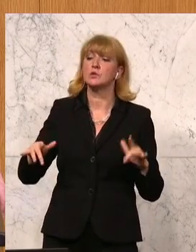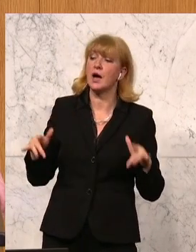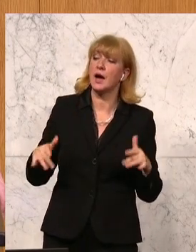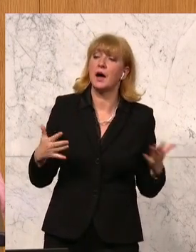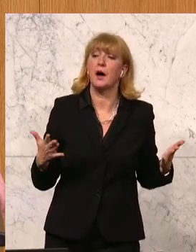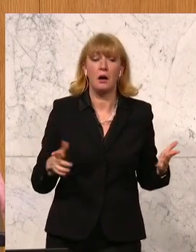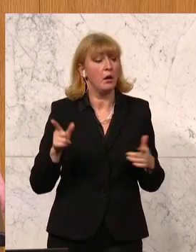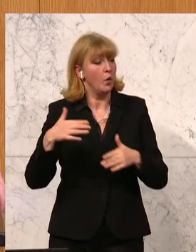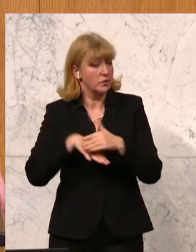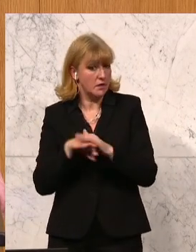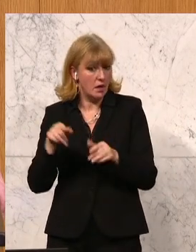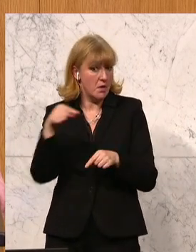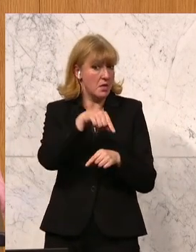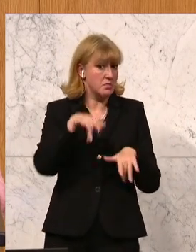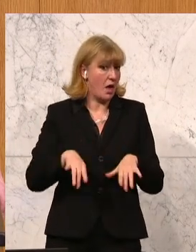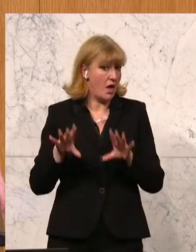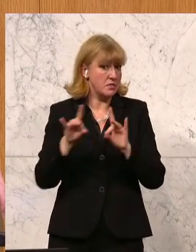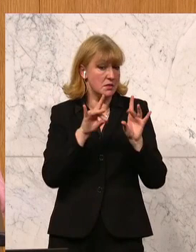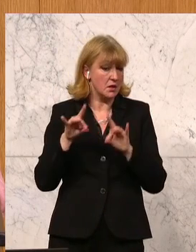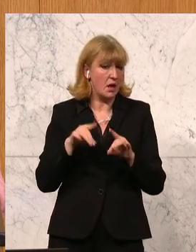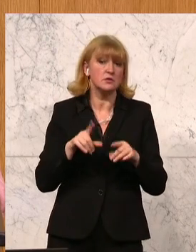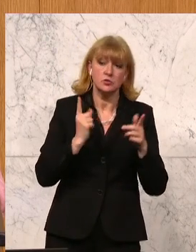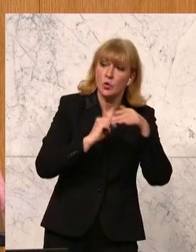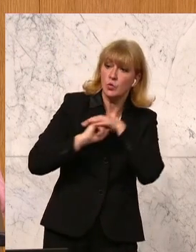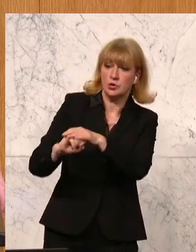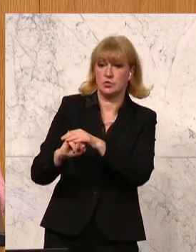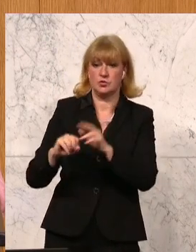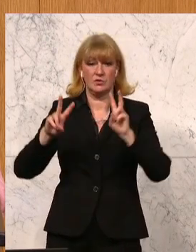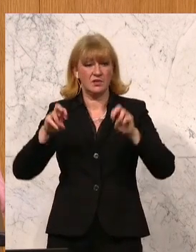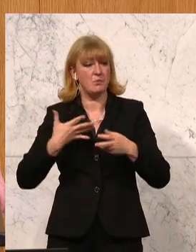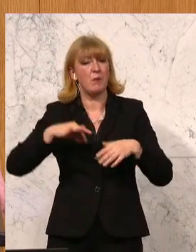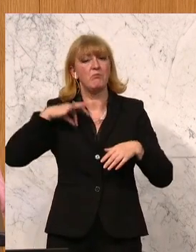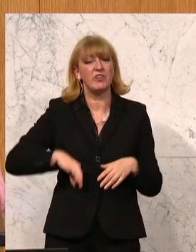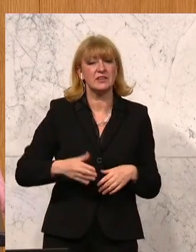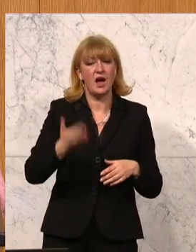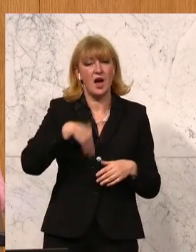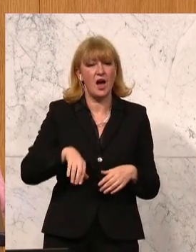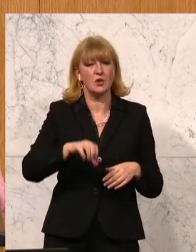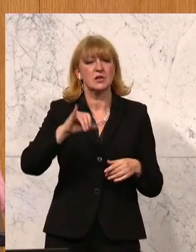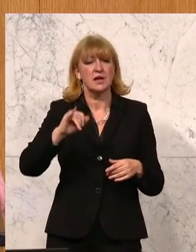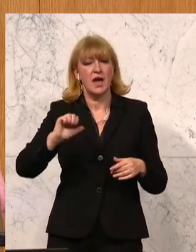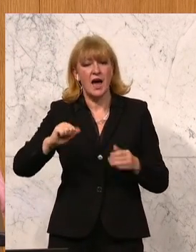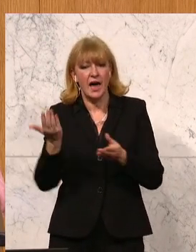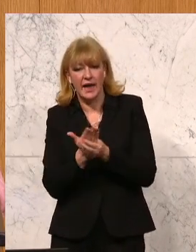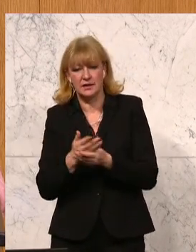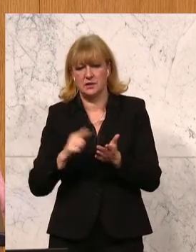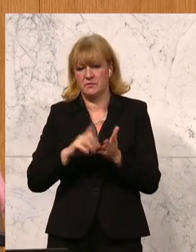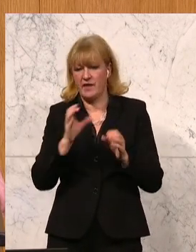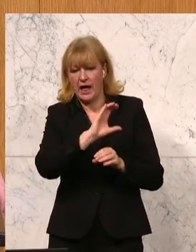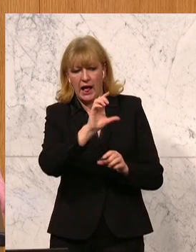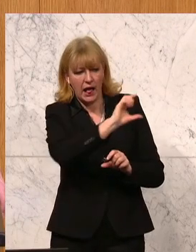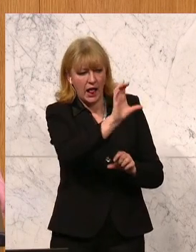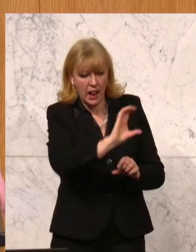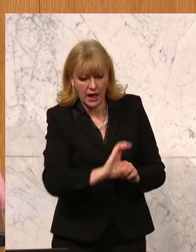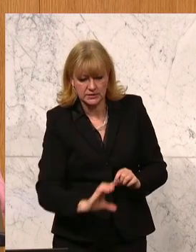Unternehmen, die hier tätig sind, auch zu unterstützen, wenn es um die Pflichten aus dem AI geht. Da geht es um Klassifizierungsthematiken, da geht es um